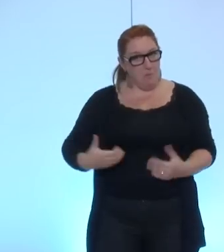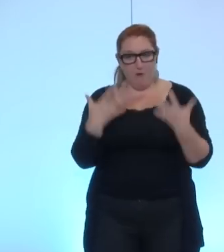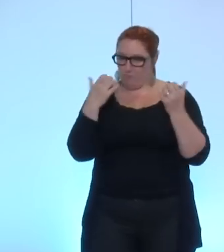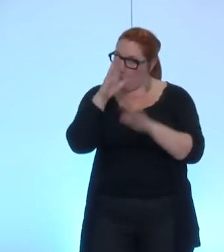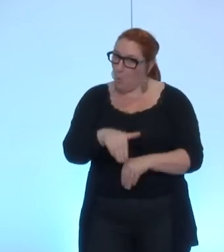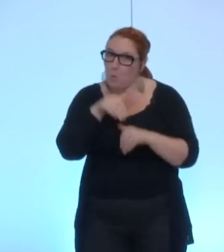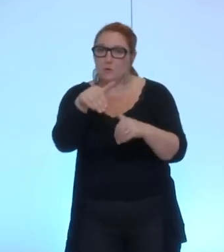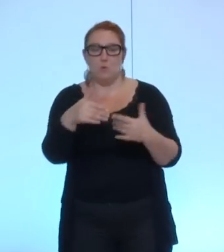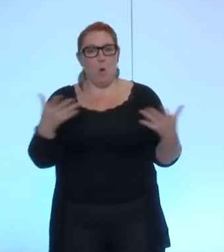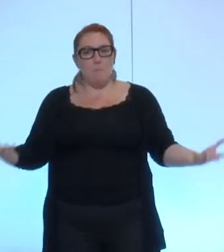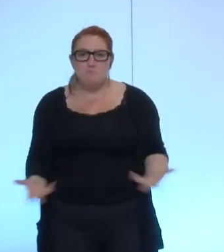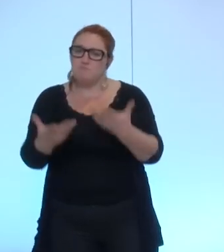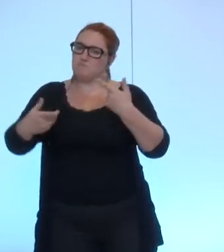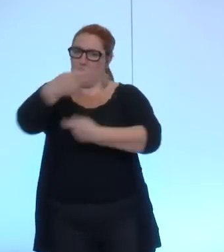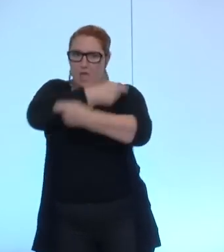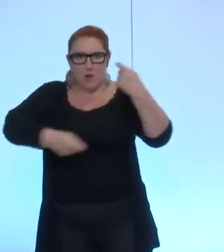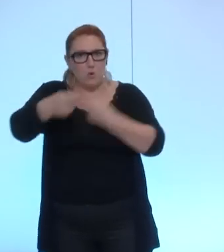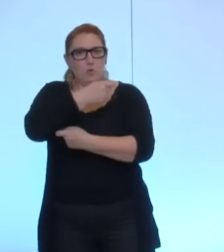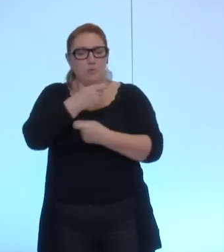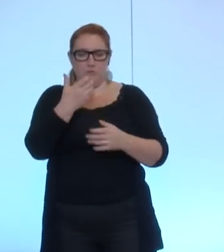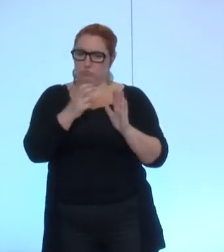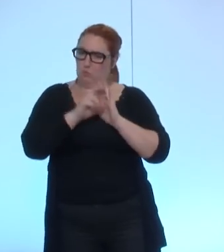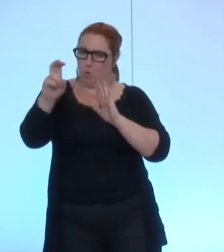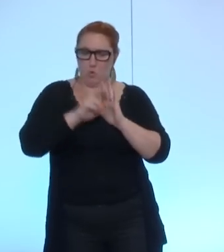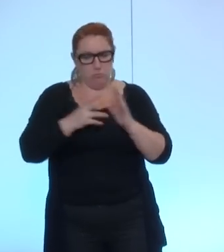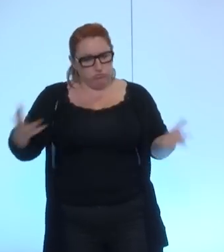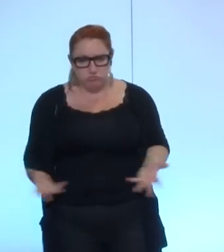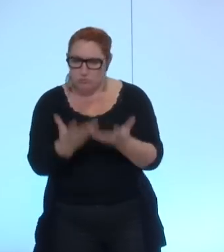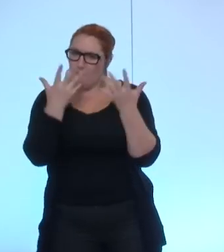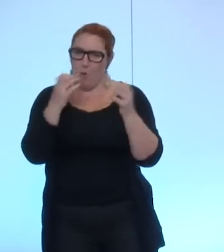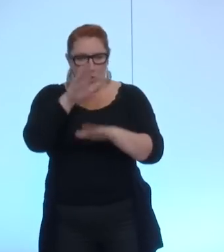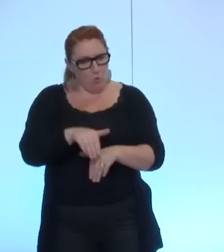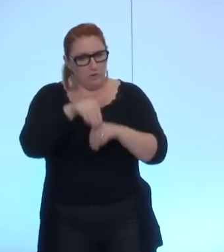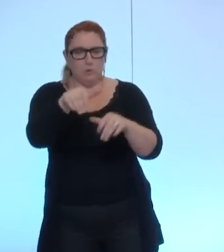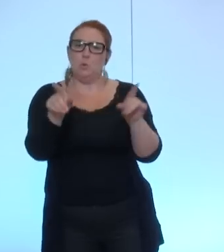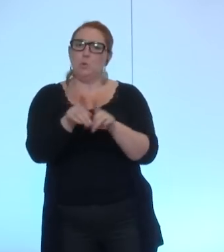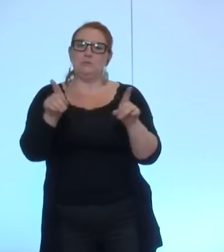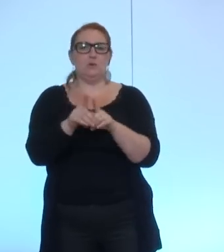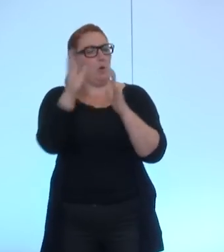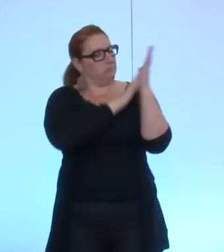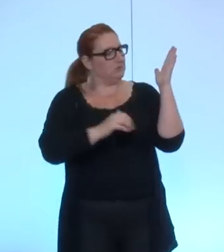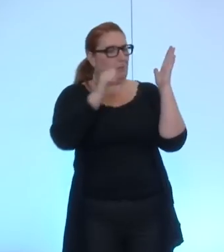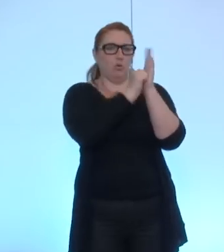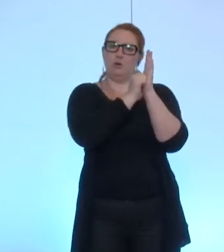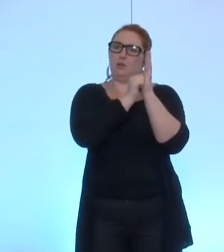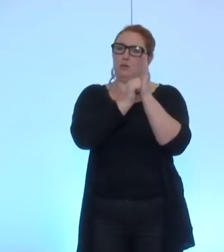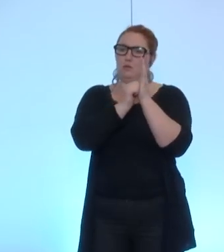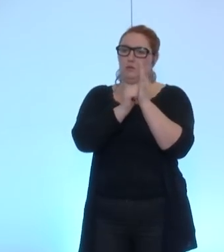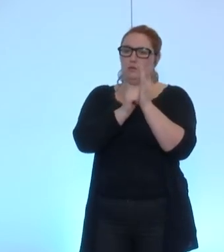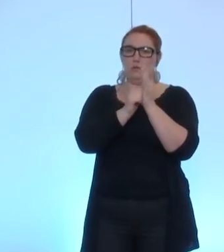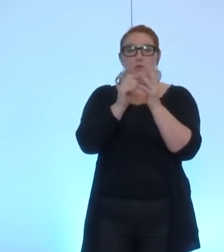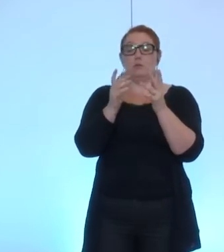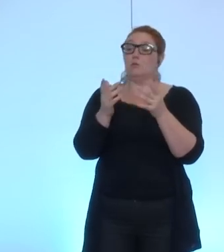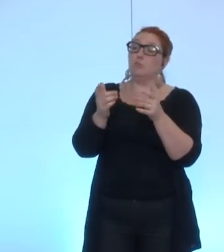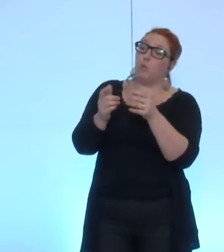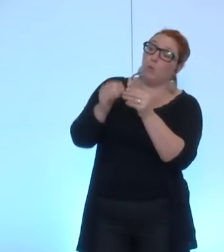à soutenir l'action économique de la ville de Grenoble je continuerai à apporter la reconnaissance symbolique dans le monde